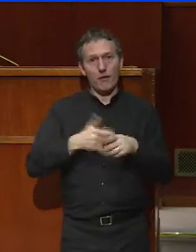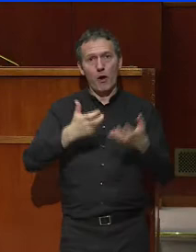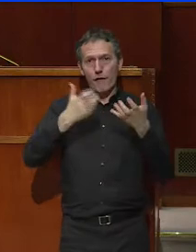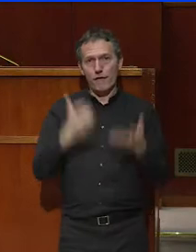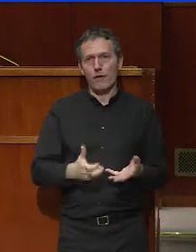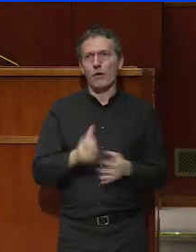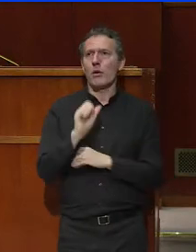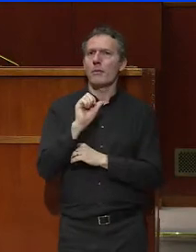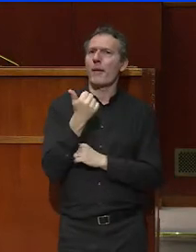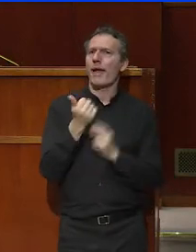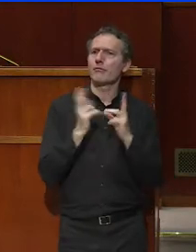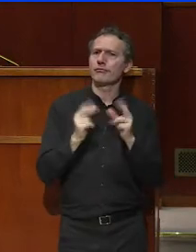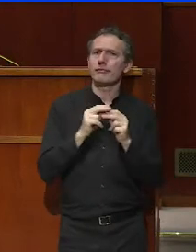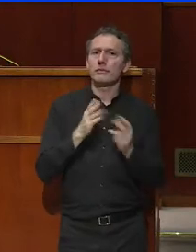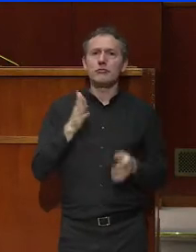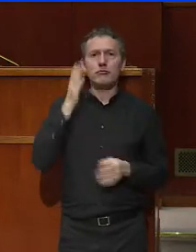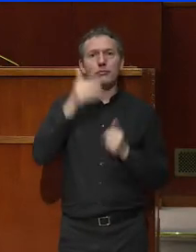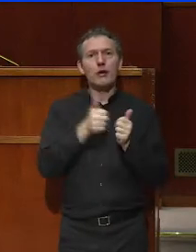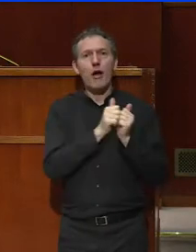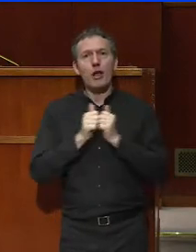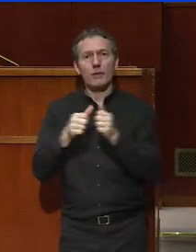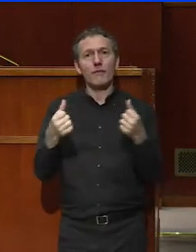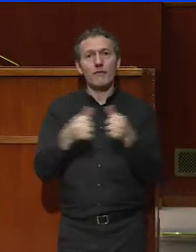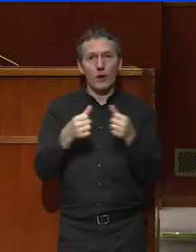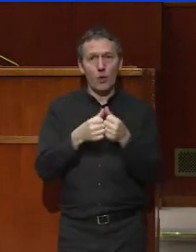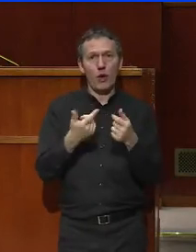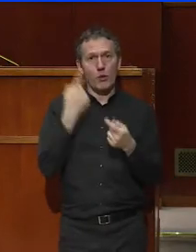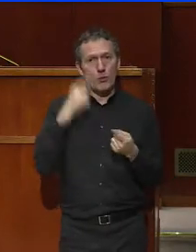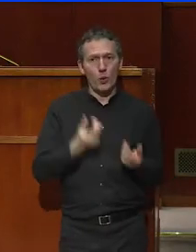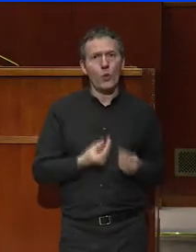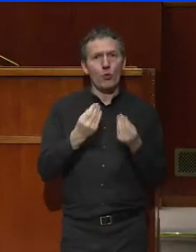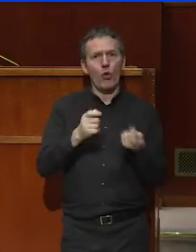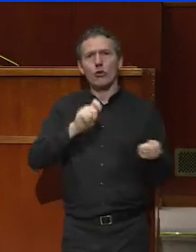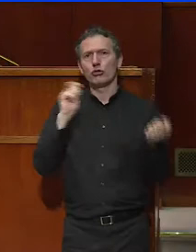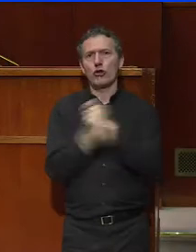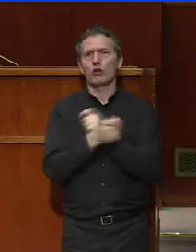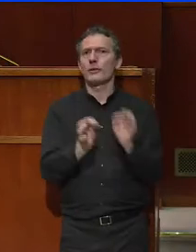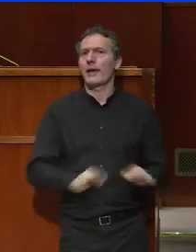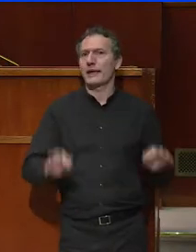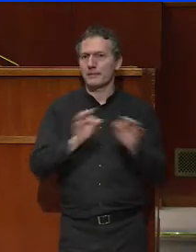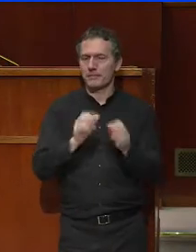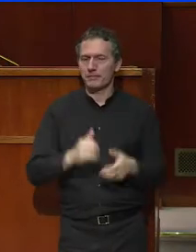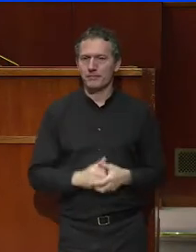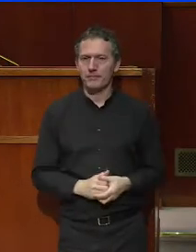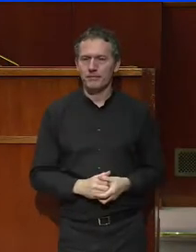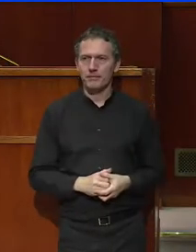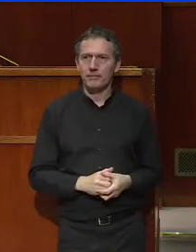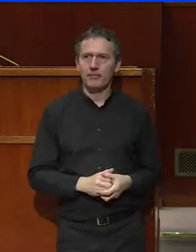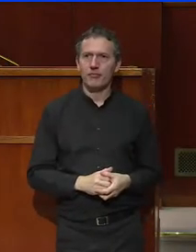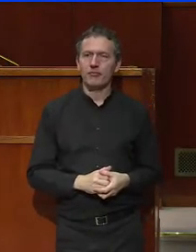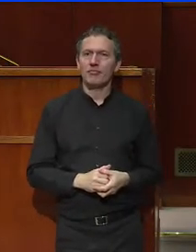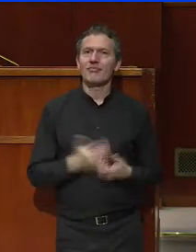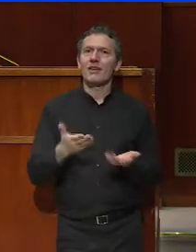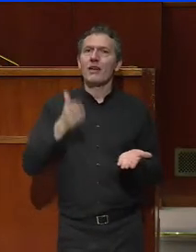tout vous parler de ce que nous pouvons faire ensemble au service de la transformation du pays. Le futur,